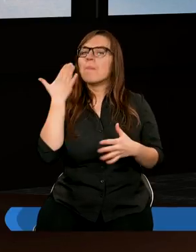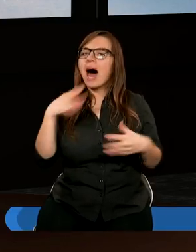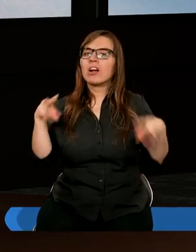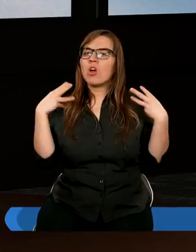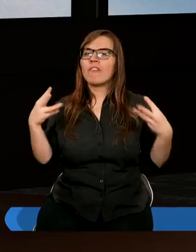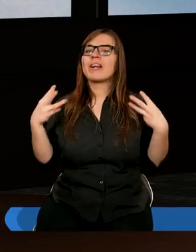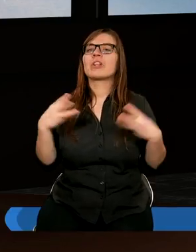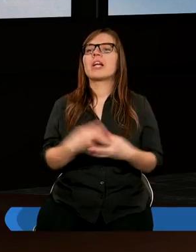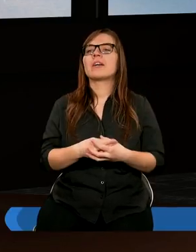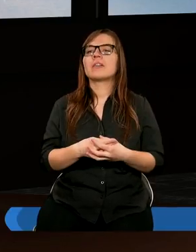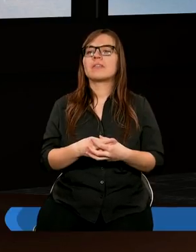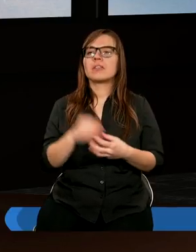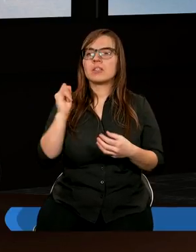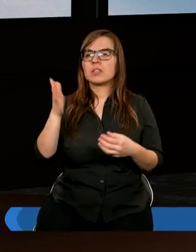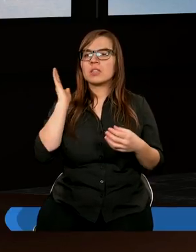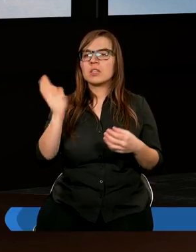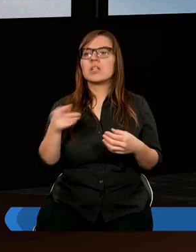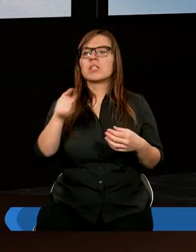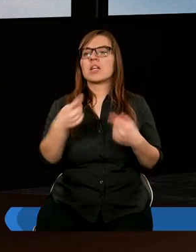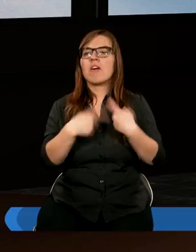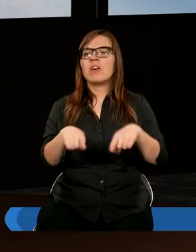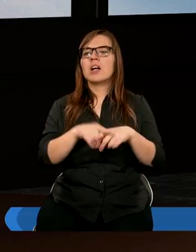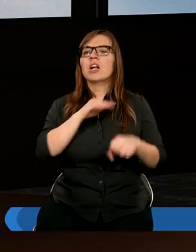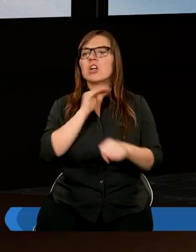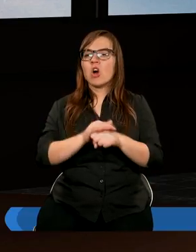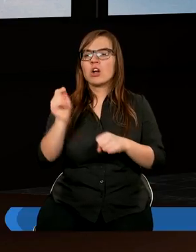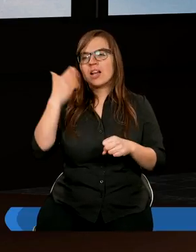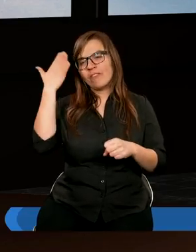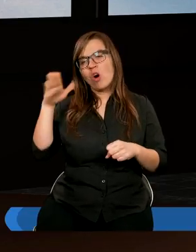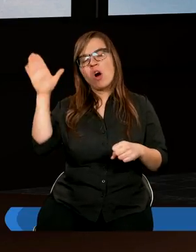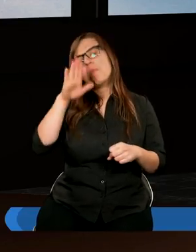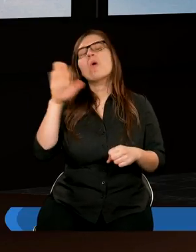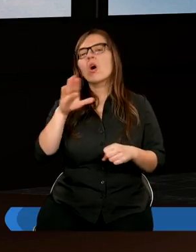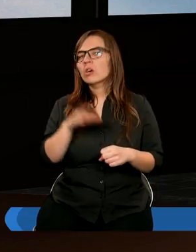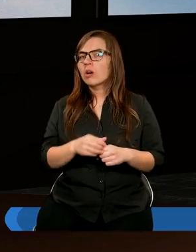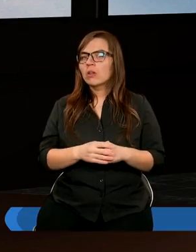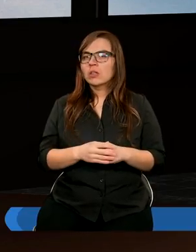ważne i będziemy je wykonywać zgodnie z wolą Bożą.